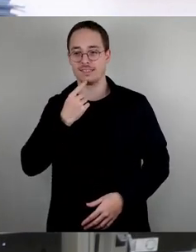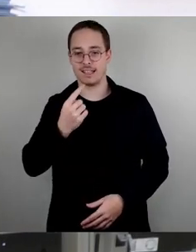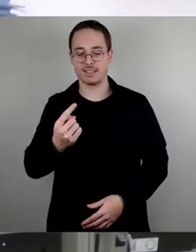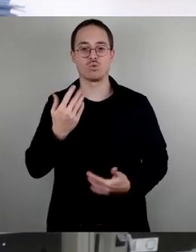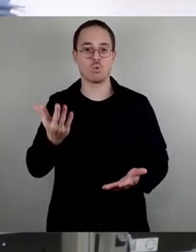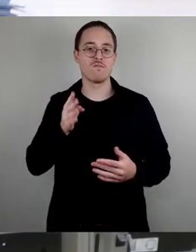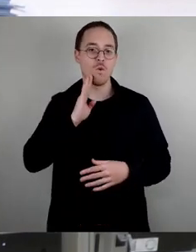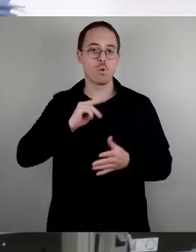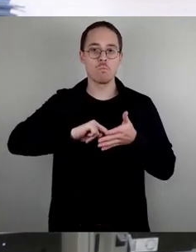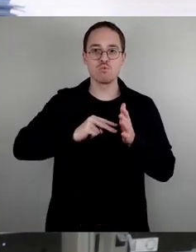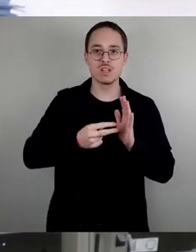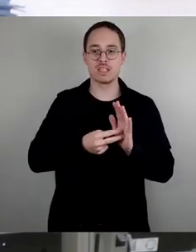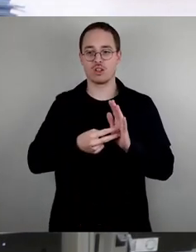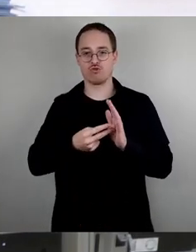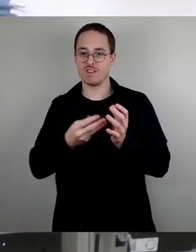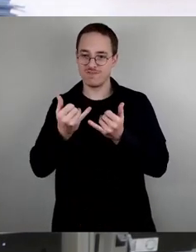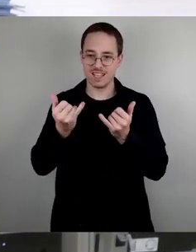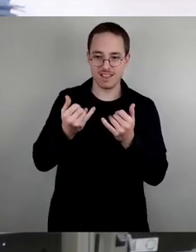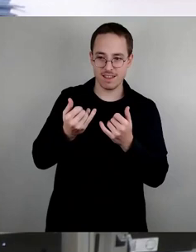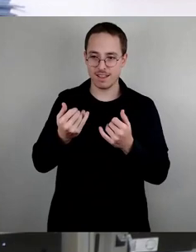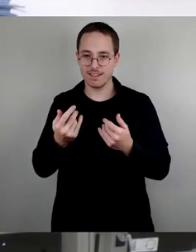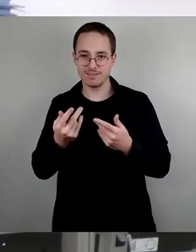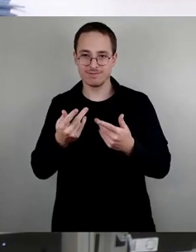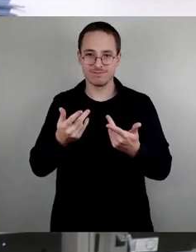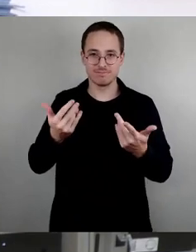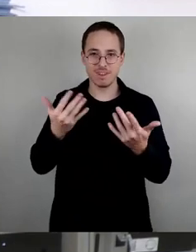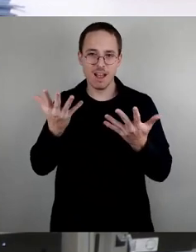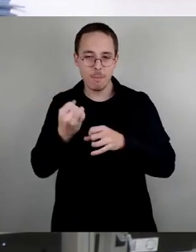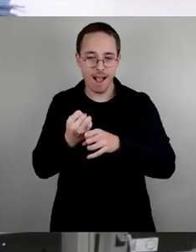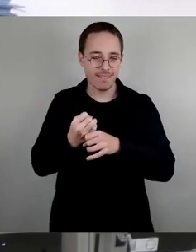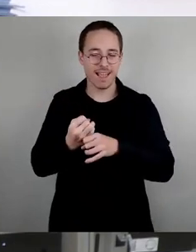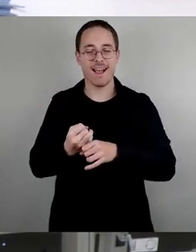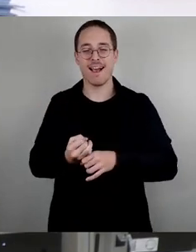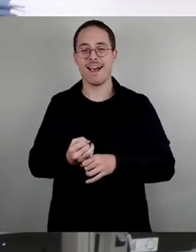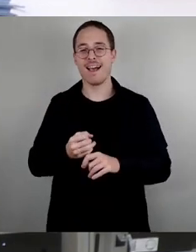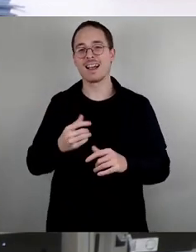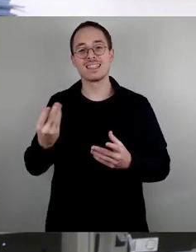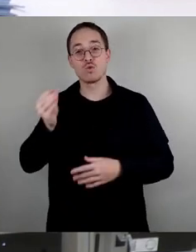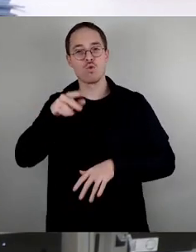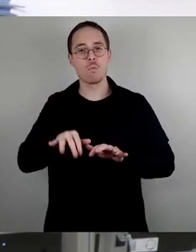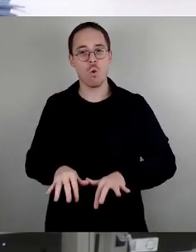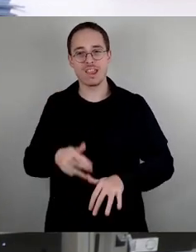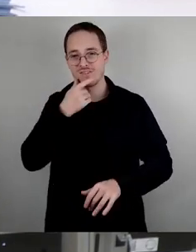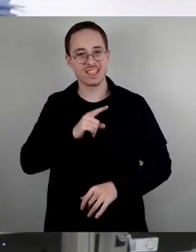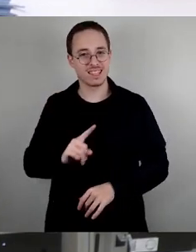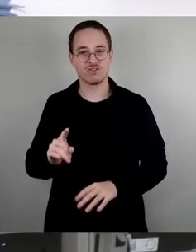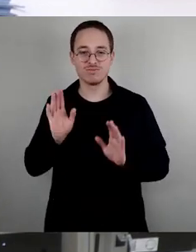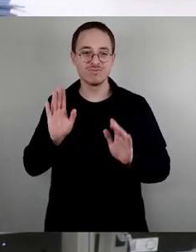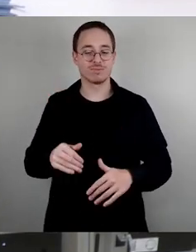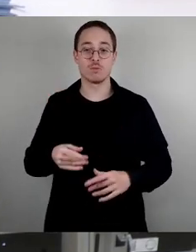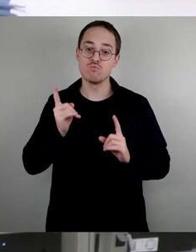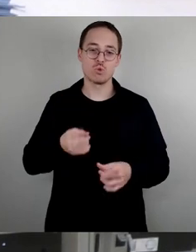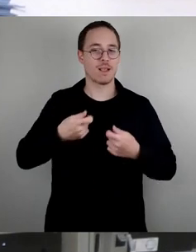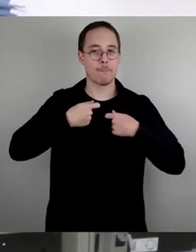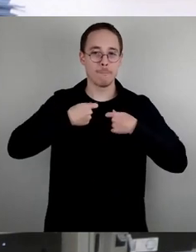weiteren Verschärfung von Bürokratie und Regulierungswahn. Im Gegenteil, um bezahlbaren Wohnraum neu zu schaffen, muss Bauern in